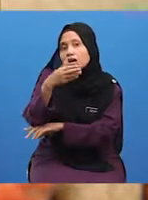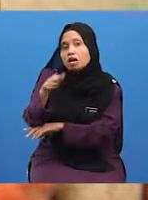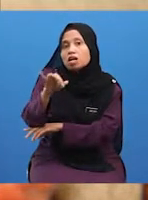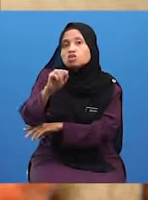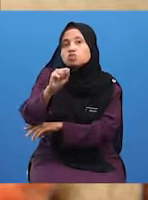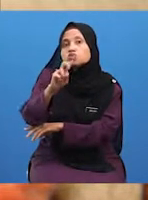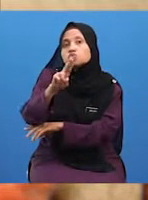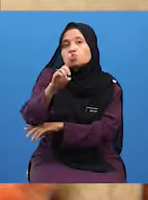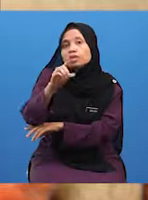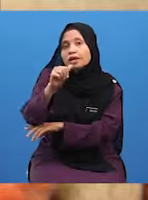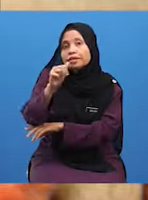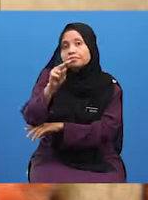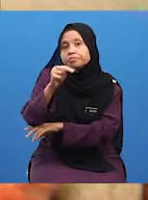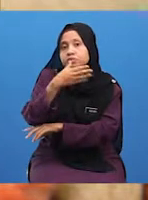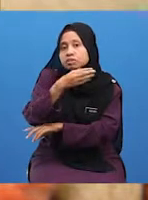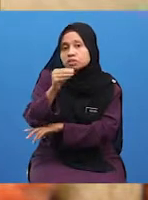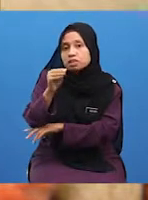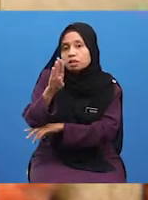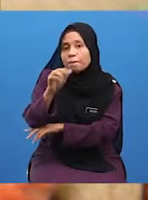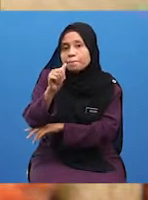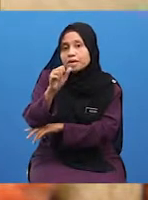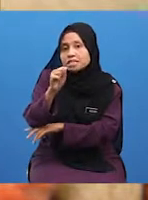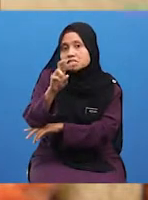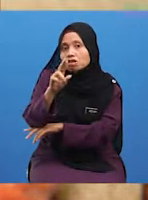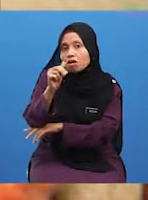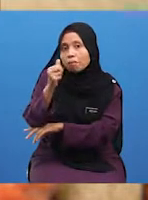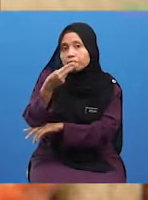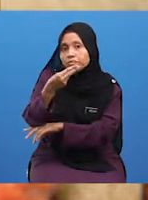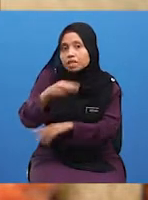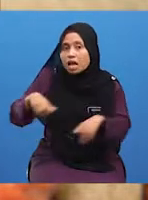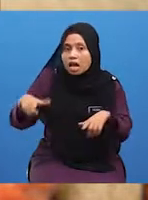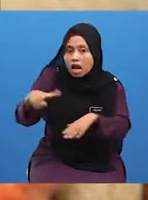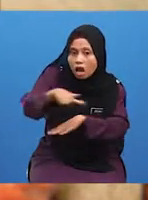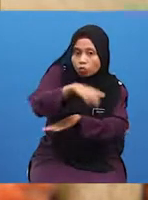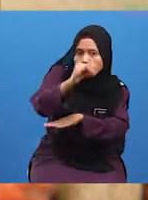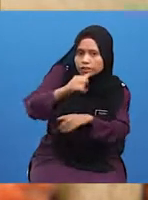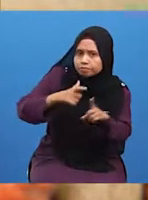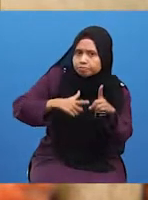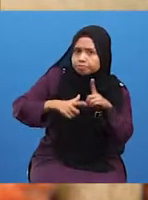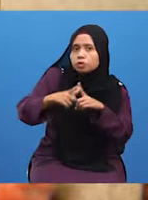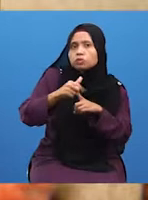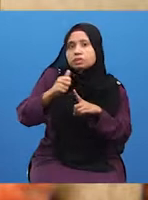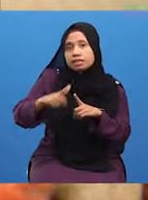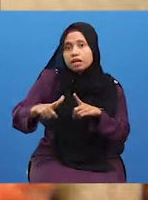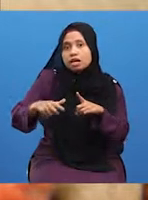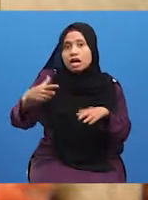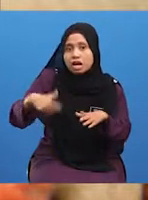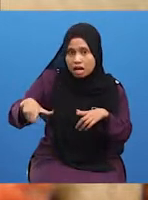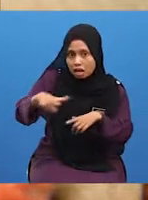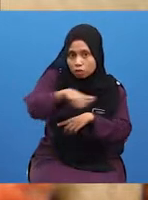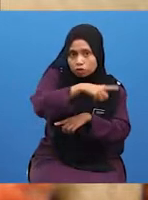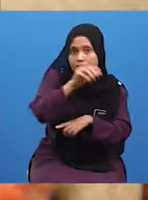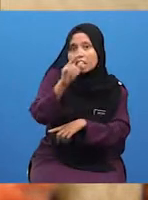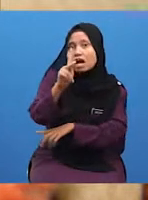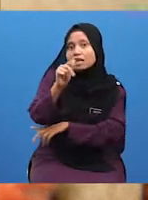Sudan, Oman dan Basrah. Manakala antara lautan yang dilaluinya ialah Laut